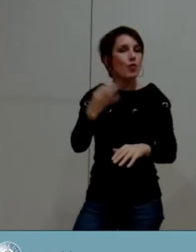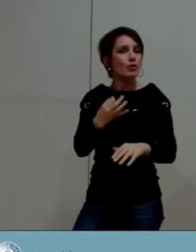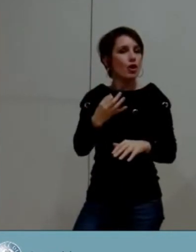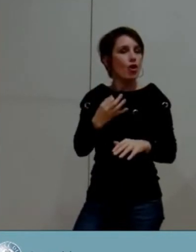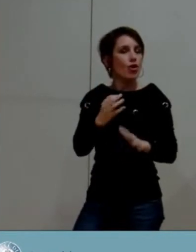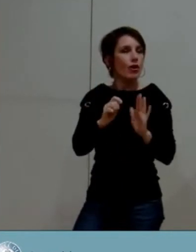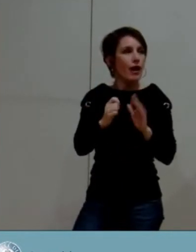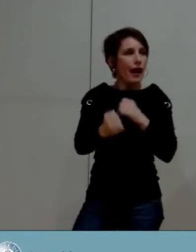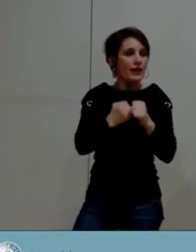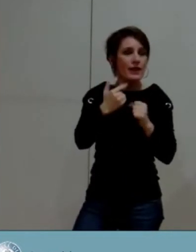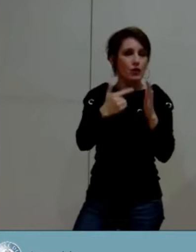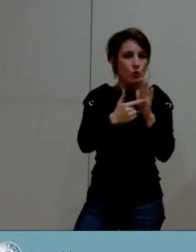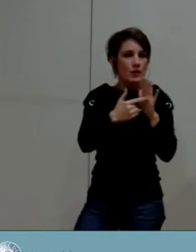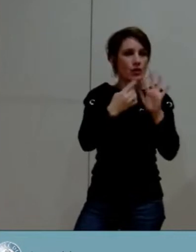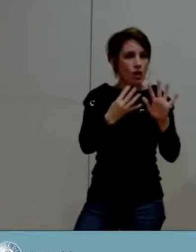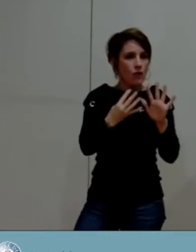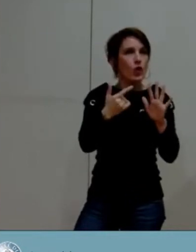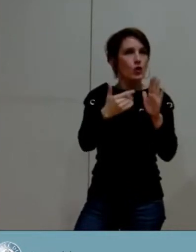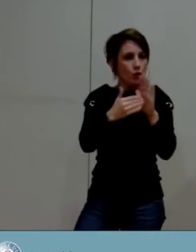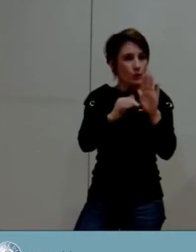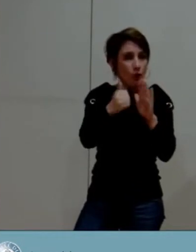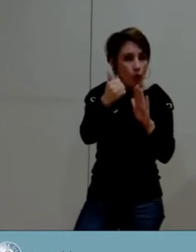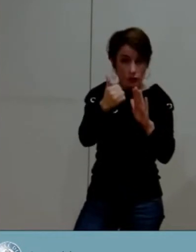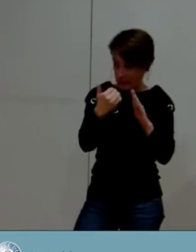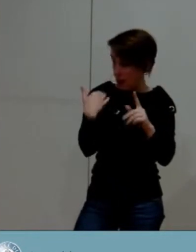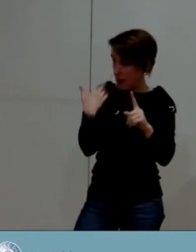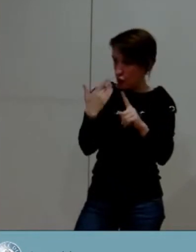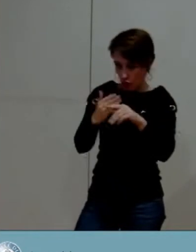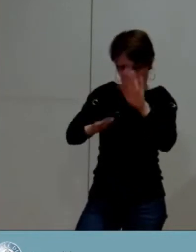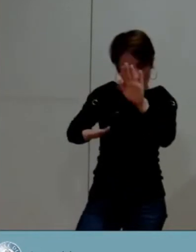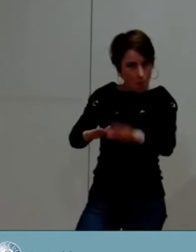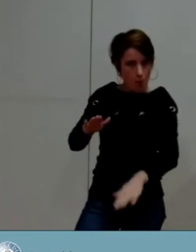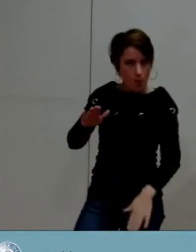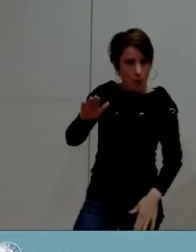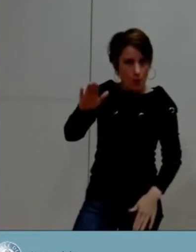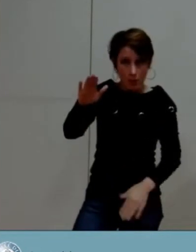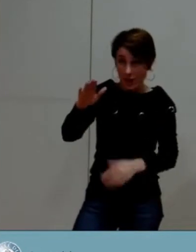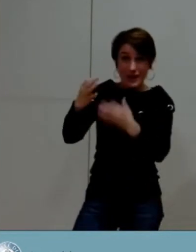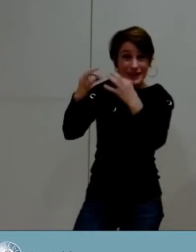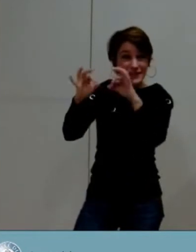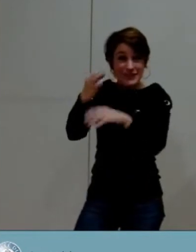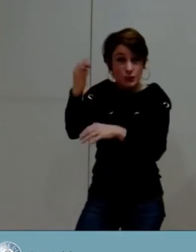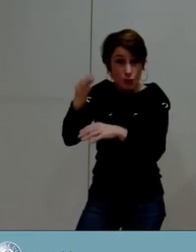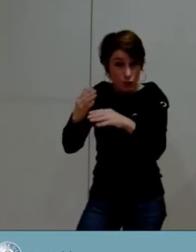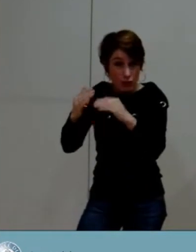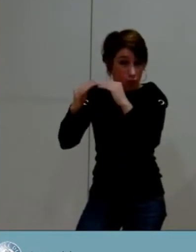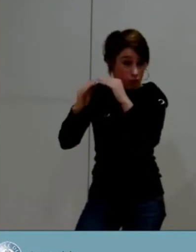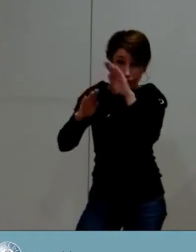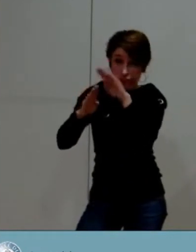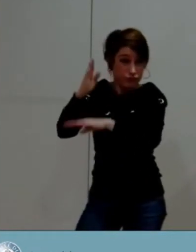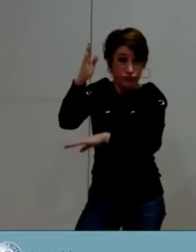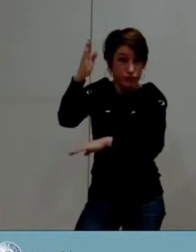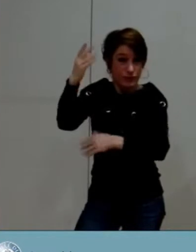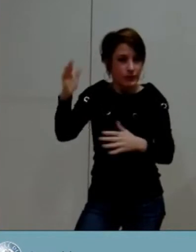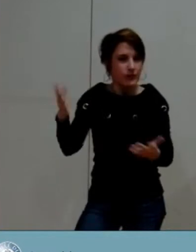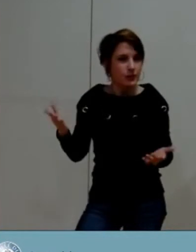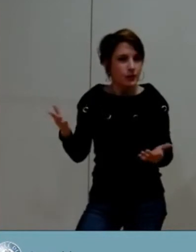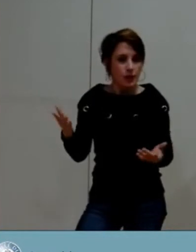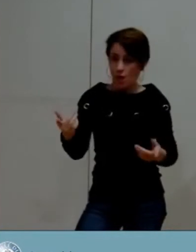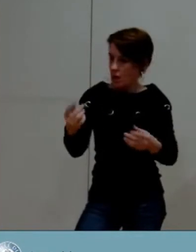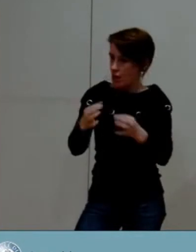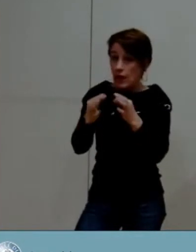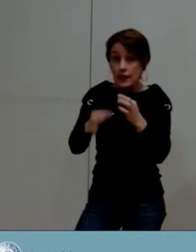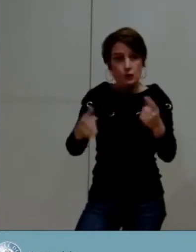2011, puis a augmenté fortement et se stabilise à plus de 10% en 2014. Cela a un coût